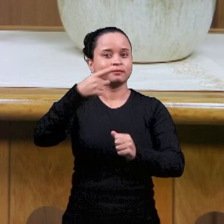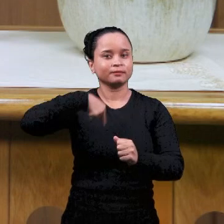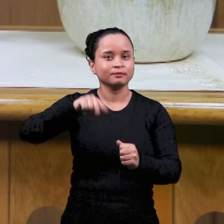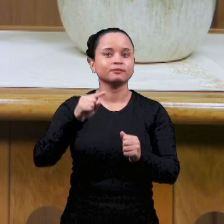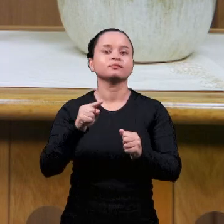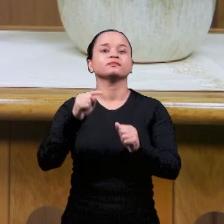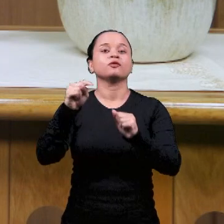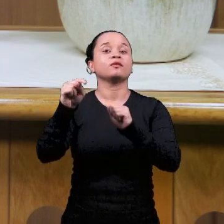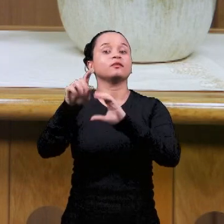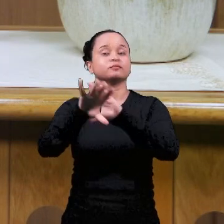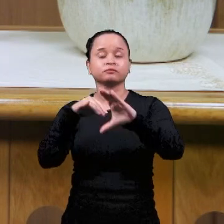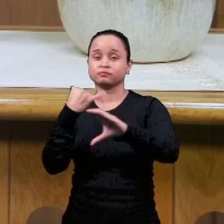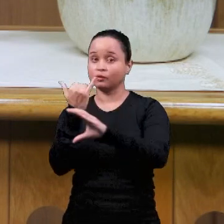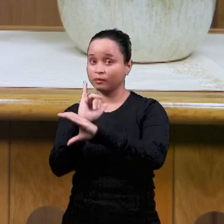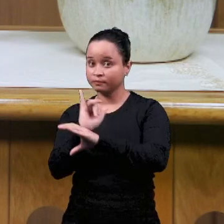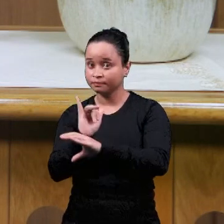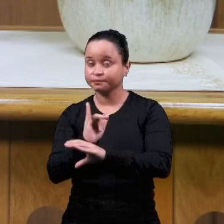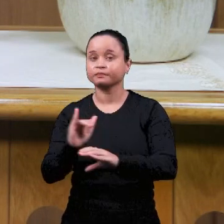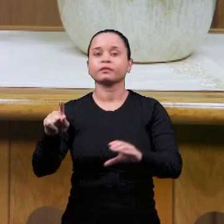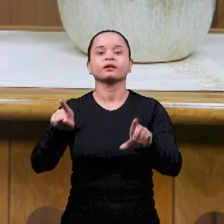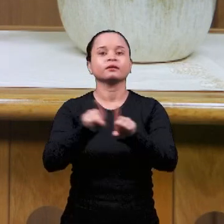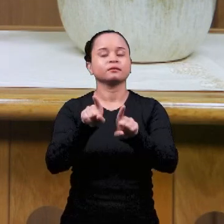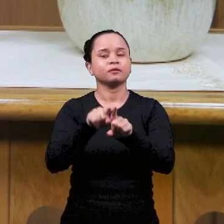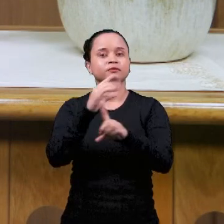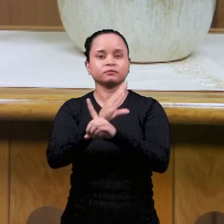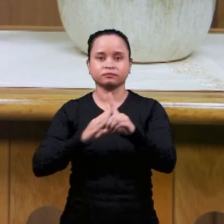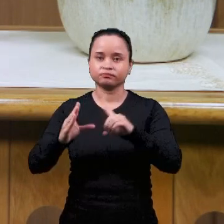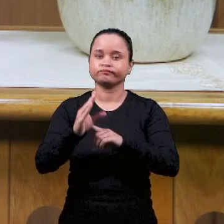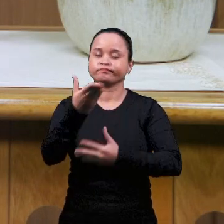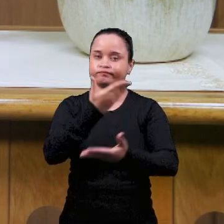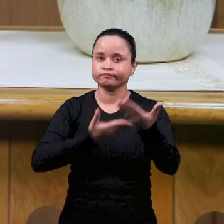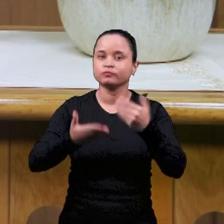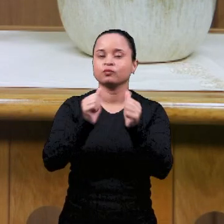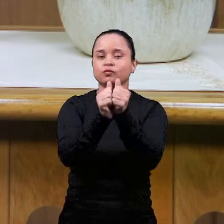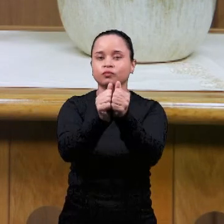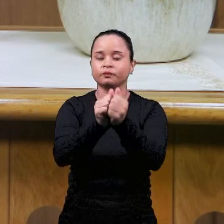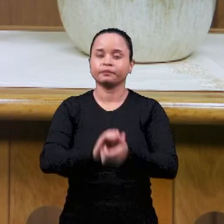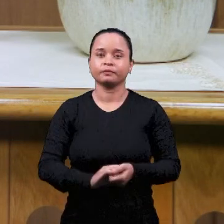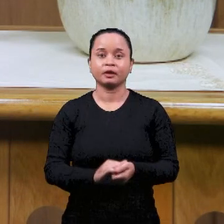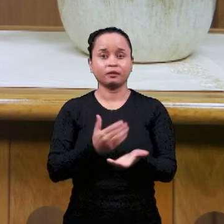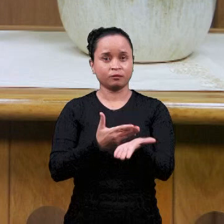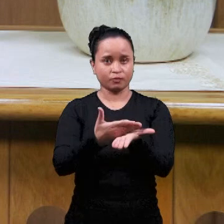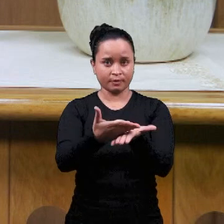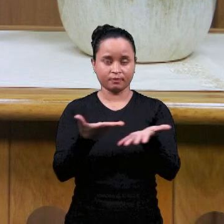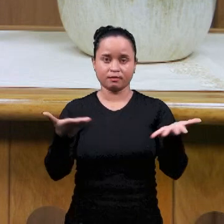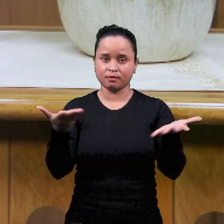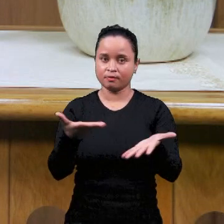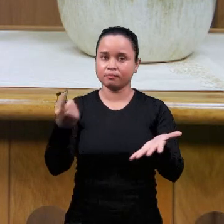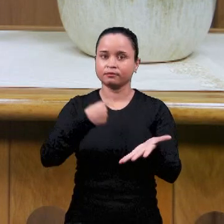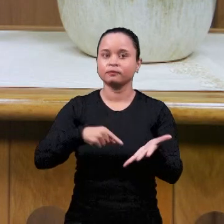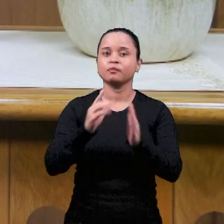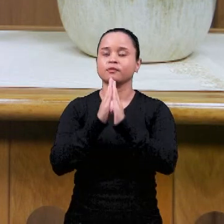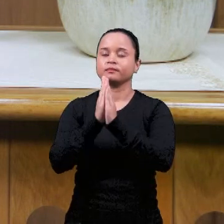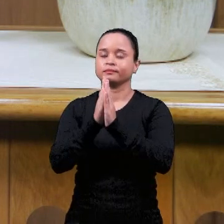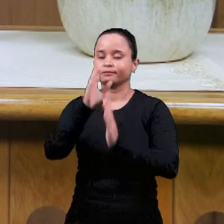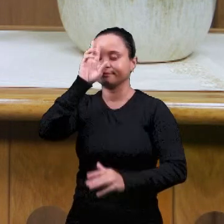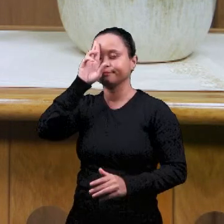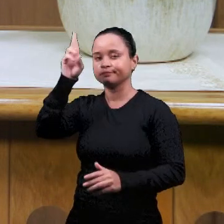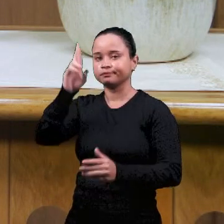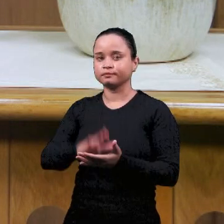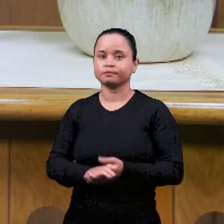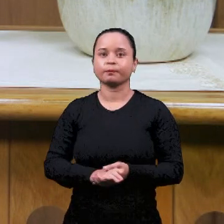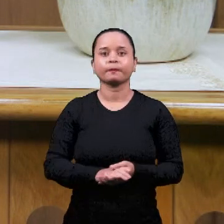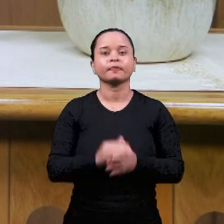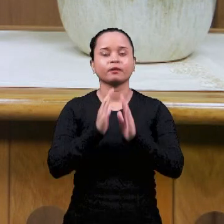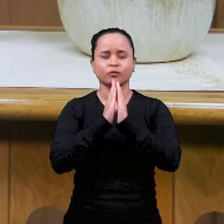сегодня с нами. И что вы можете поучаствовать вместе с нами в этом богослужении. И мы начнем наше служение, поклонение,